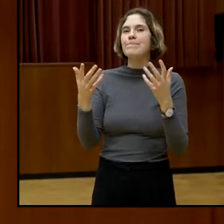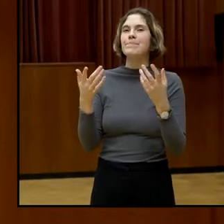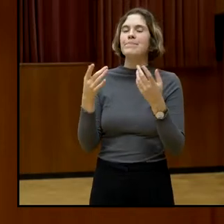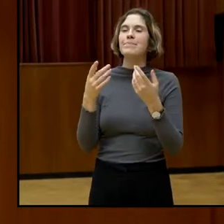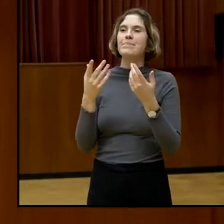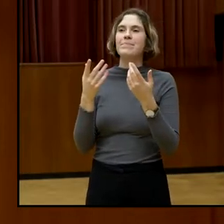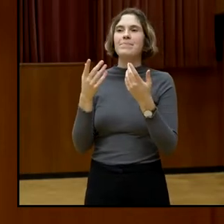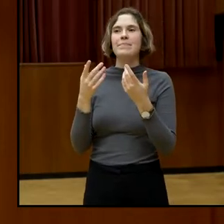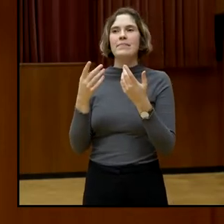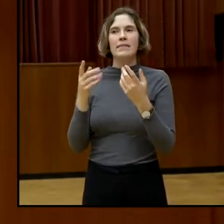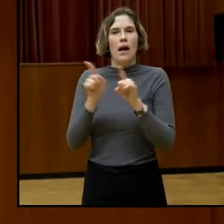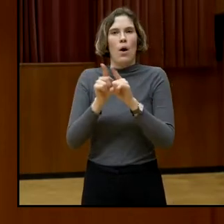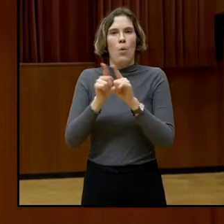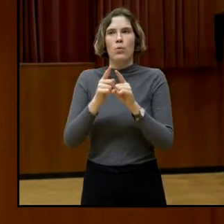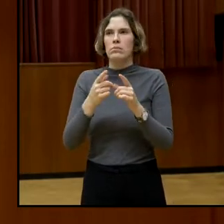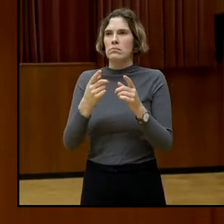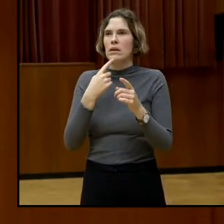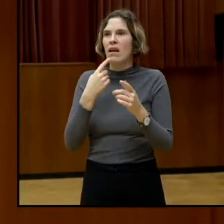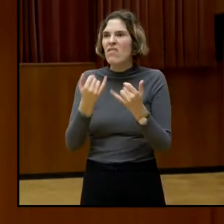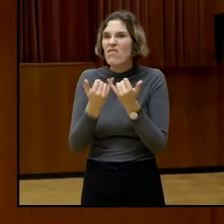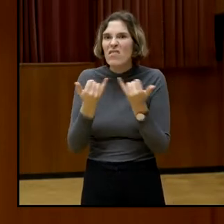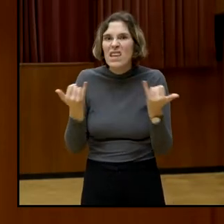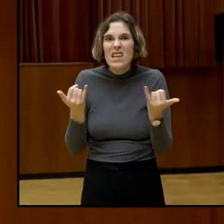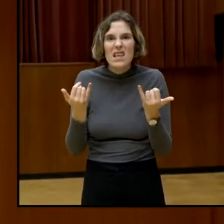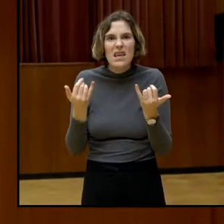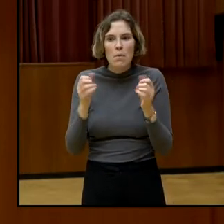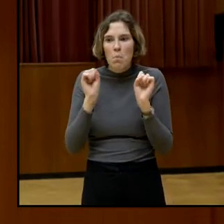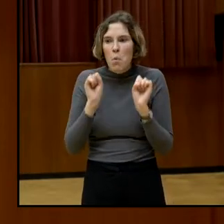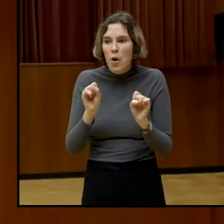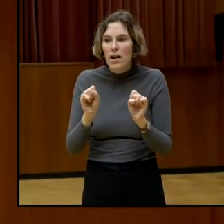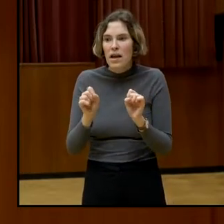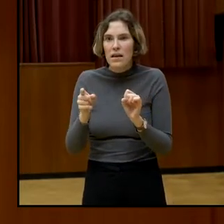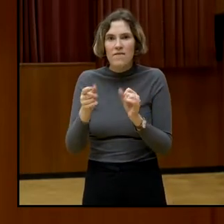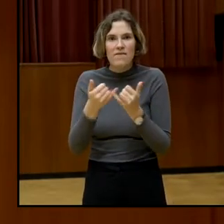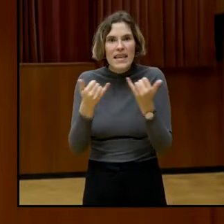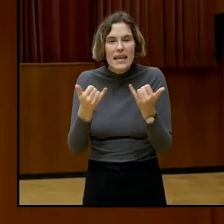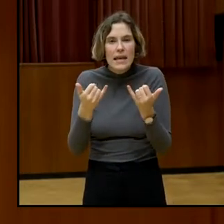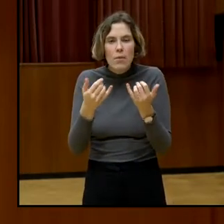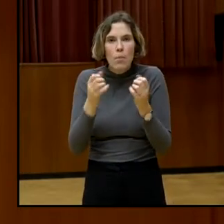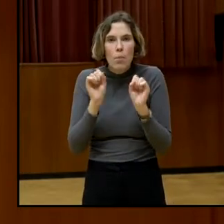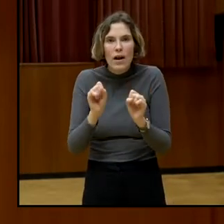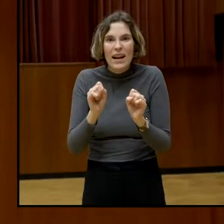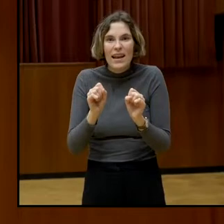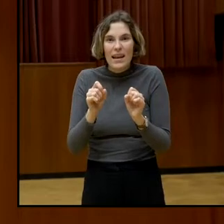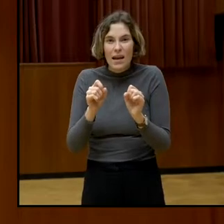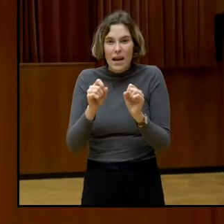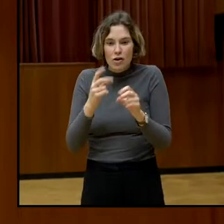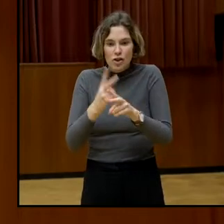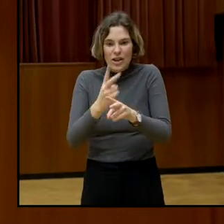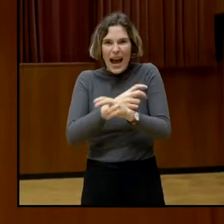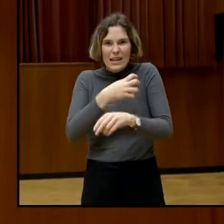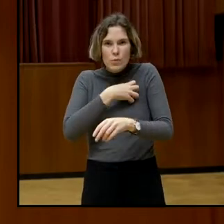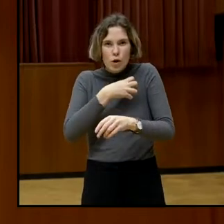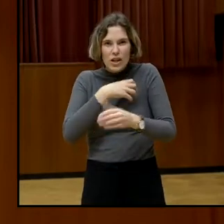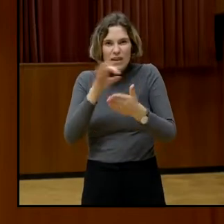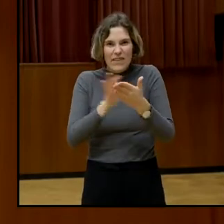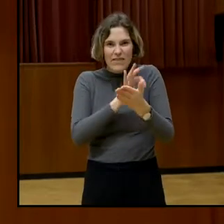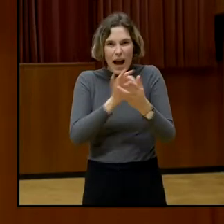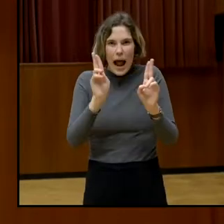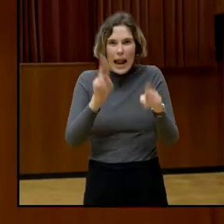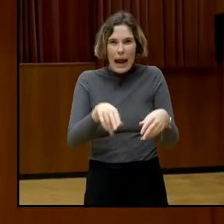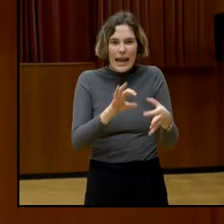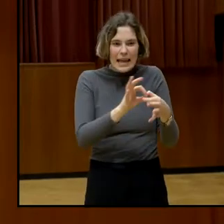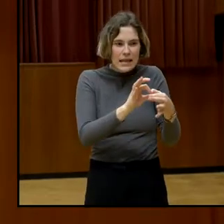das noch nicht passiert ist, dass das Wahlrecht entkoppelt ist von der Staatsbürgerschaft, sondern wir zum Beispiel von etwas wie einer